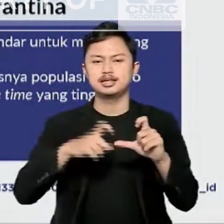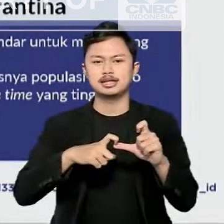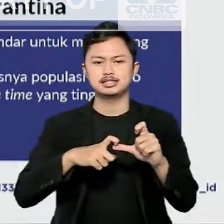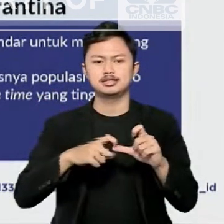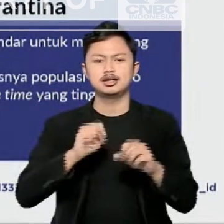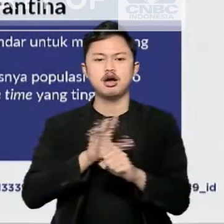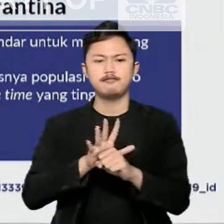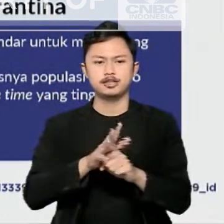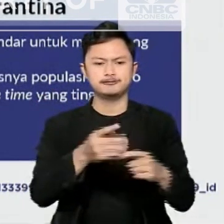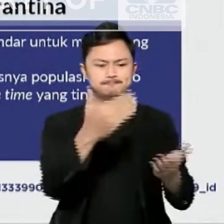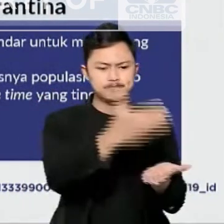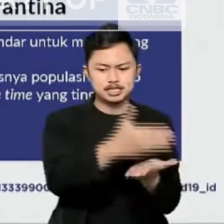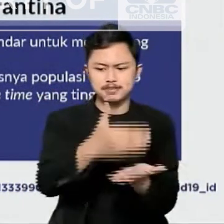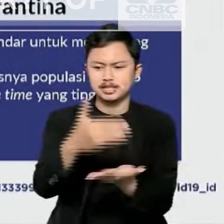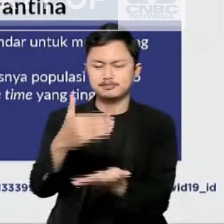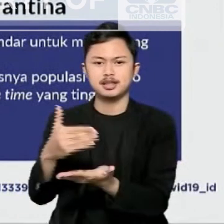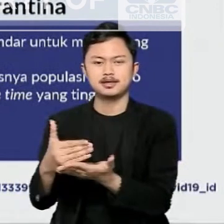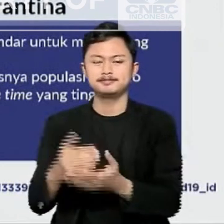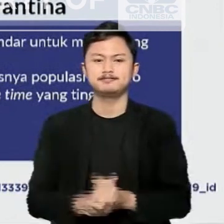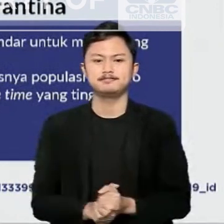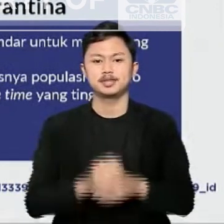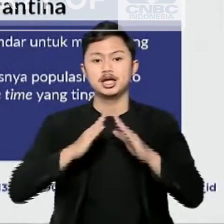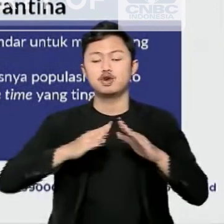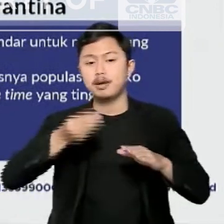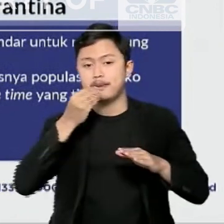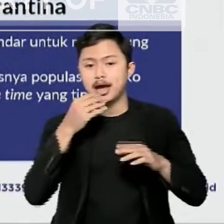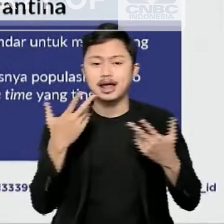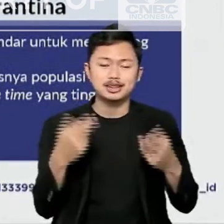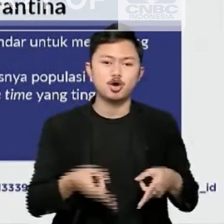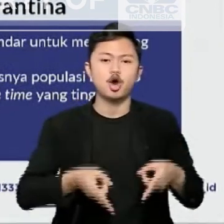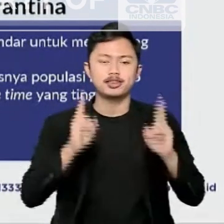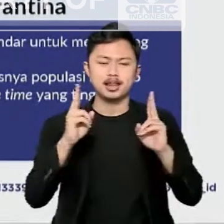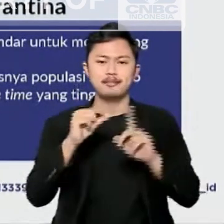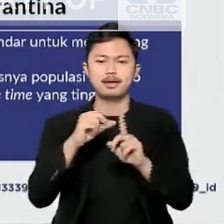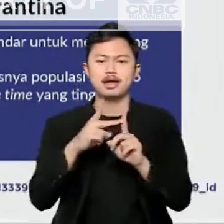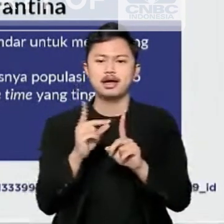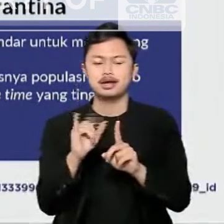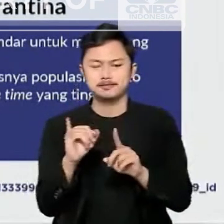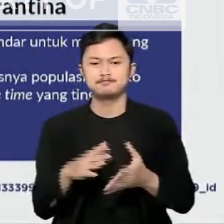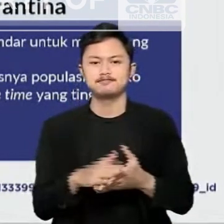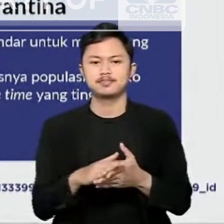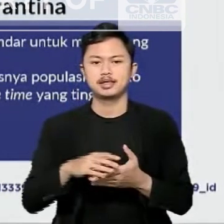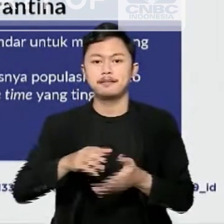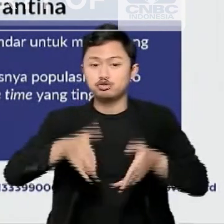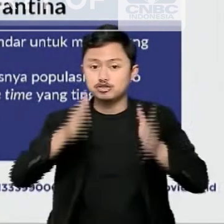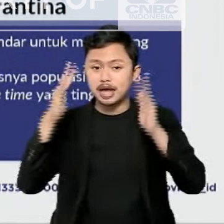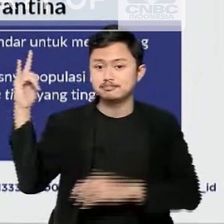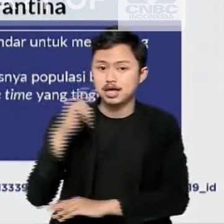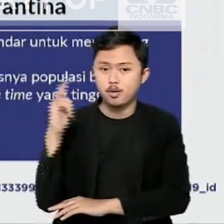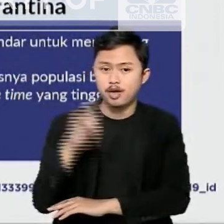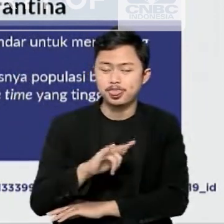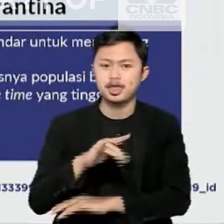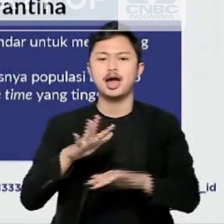Kedatangan, Persatuan Hotel dan Restoran Indonesia atau PHRI, Angkasa Pura, dan